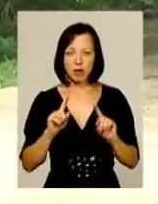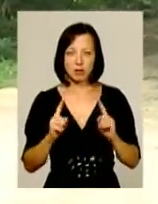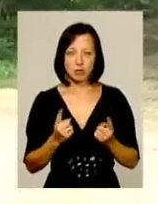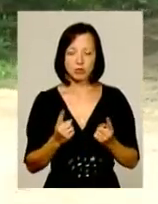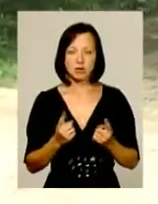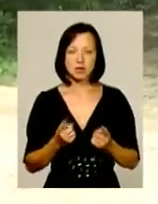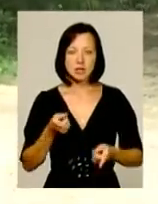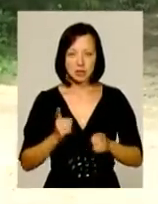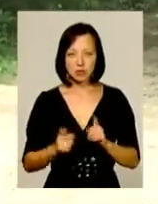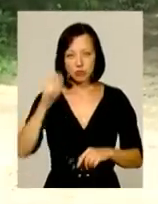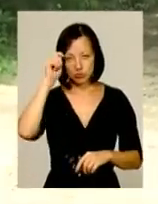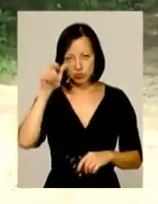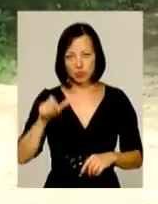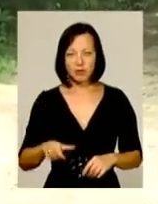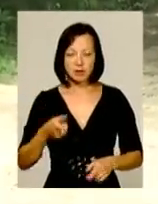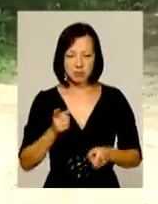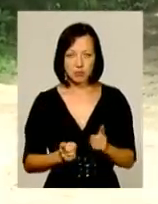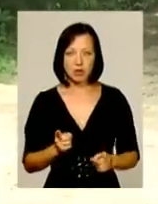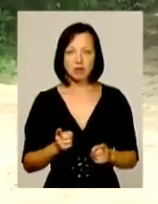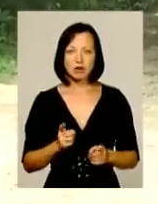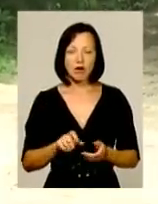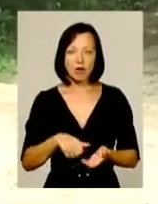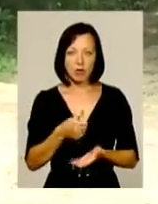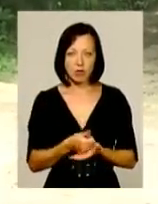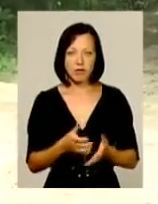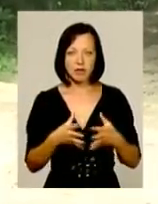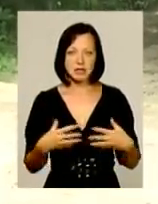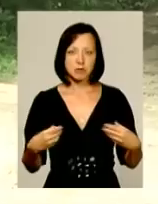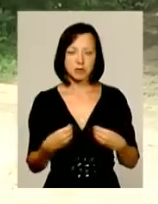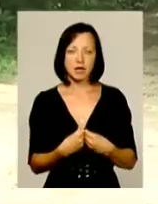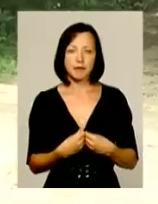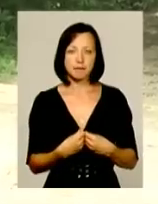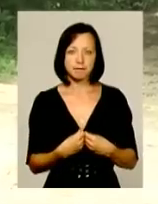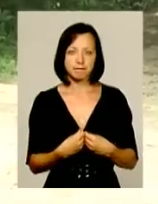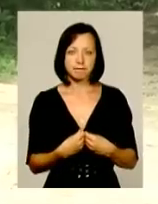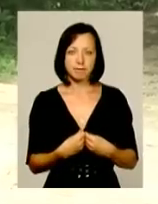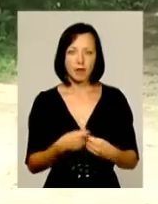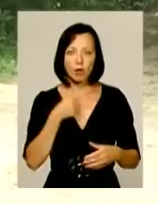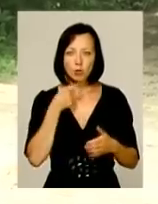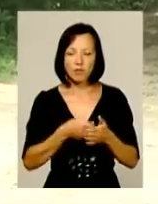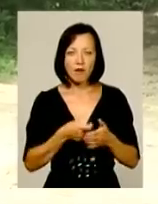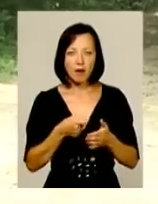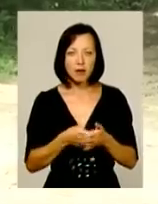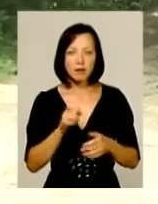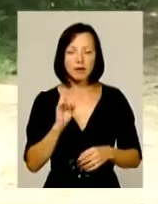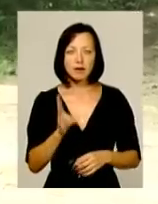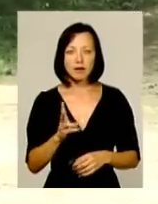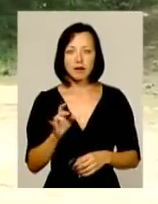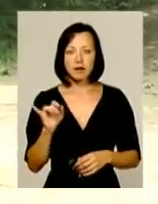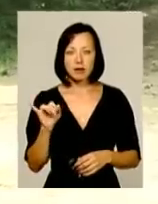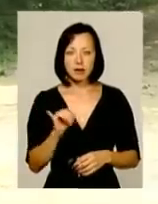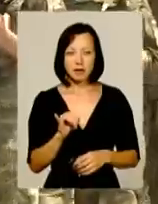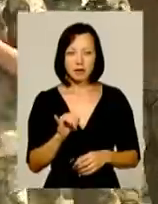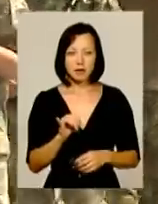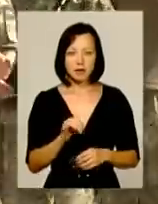Дійсно був чоловік, настоящий голова. Така ж сім'ї, кормілець. І хай цінувити